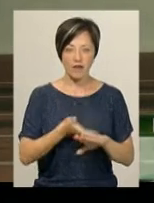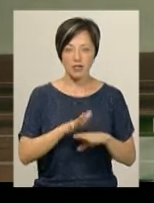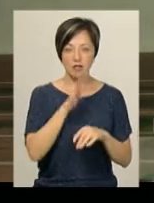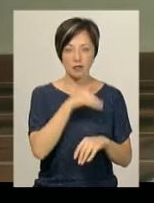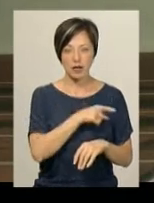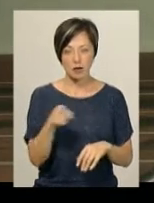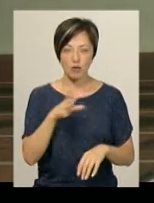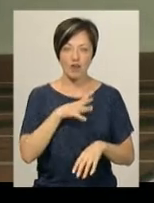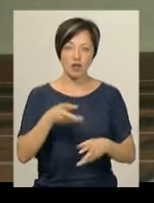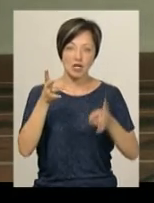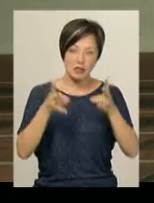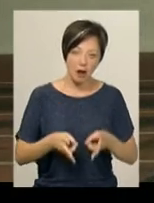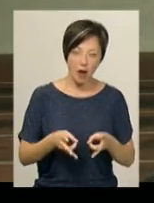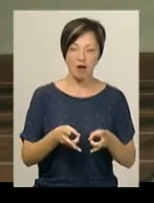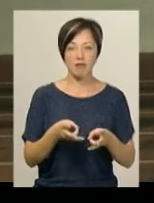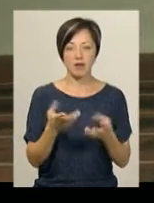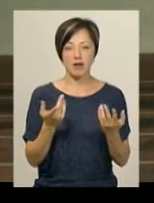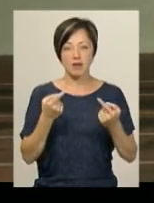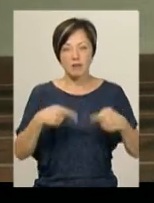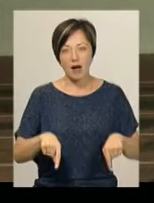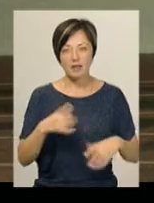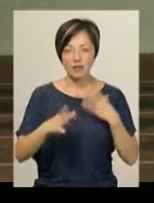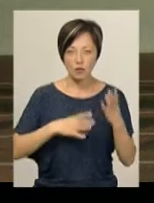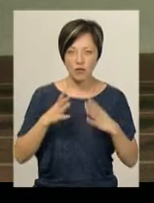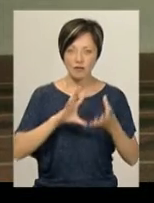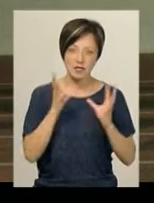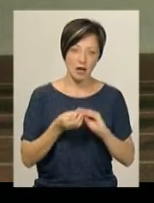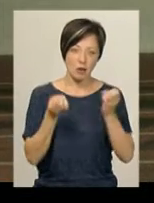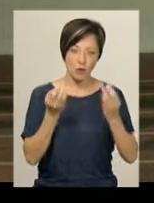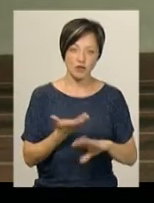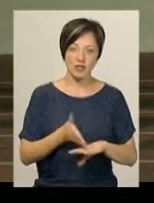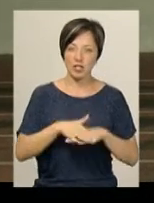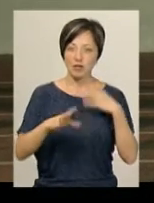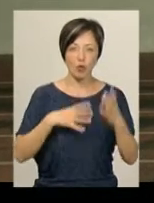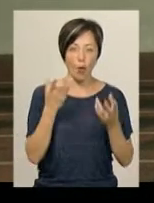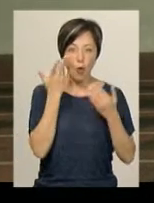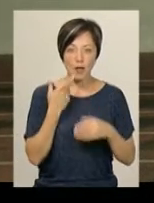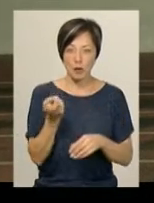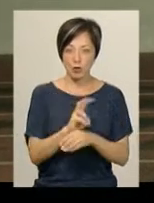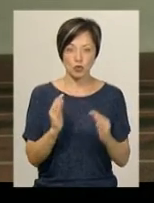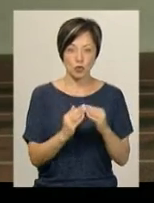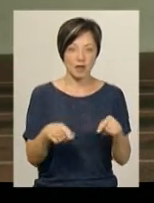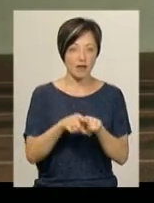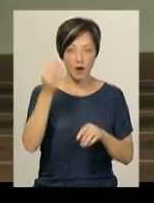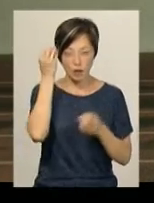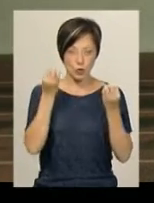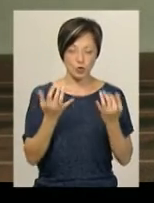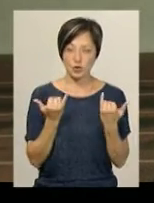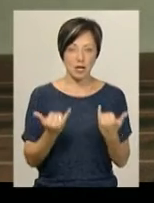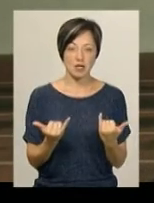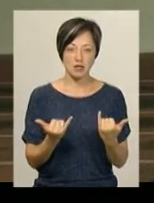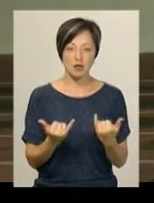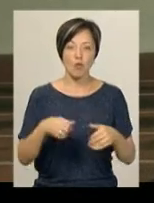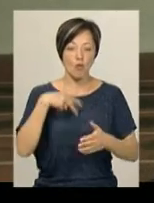періоди, бувають травми, бувають якісь спади в тренуваннях, чи взагалі просто важкі тренування, коли ти приходиш додому і таке враження, що ти просто зараз